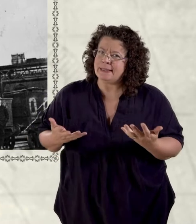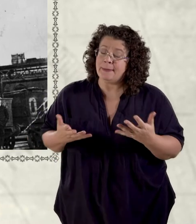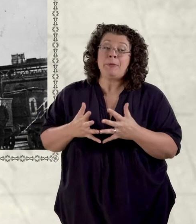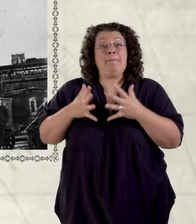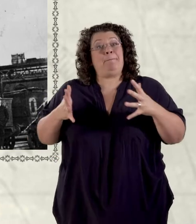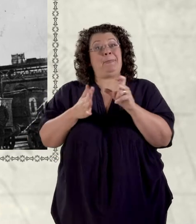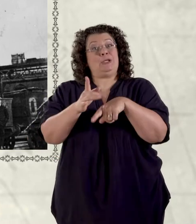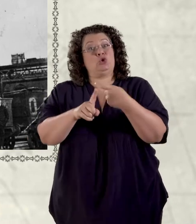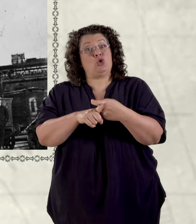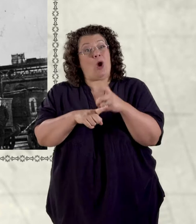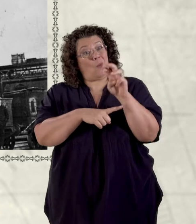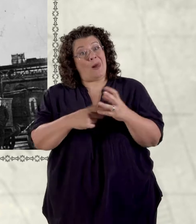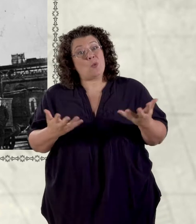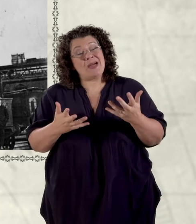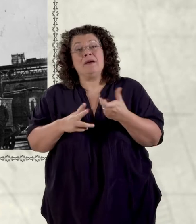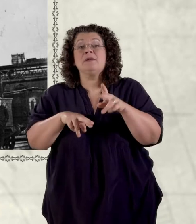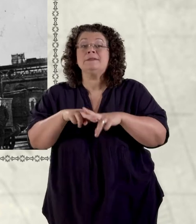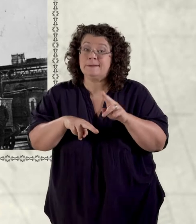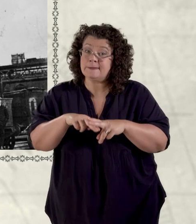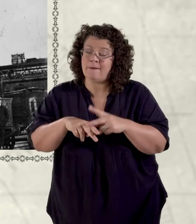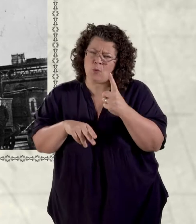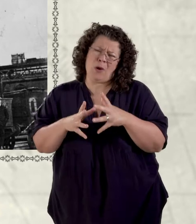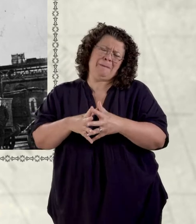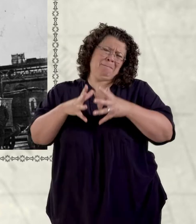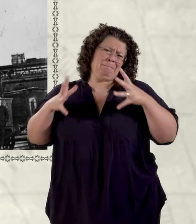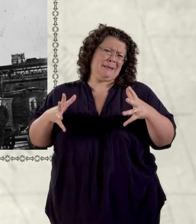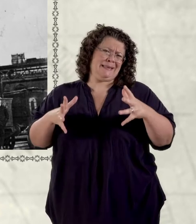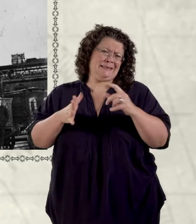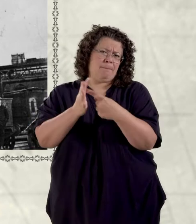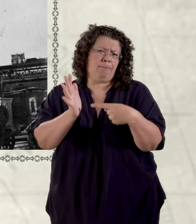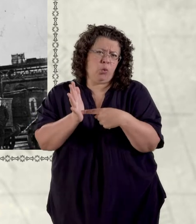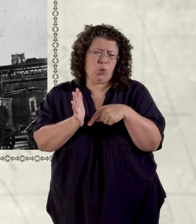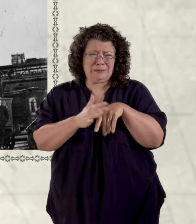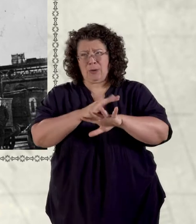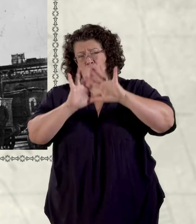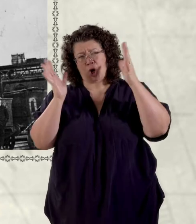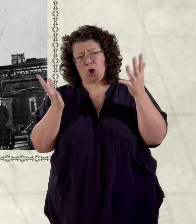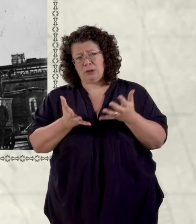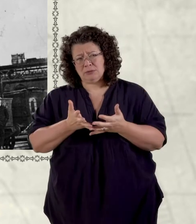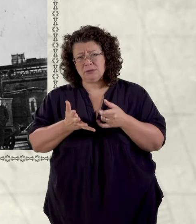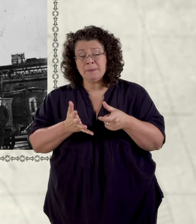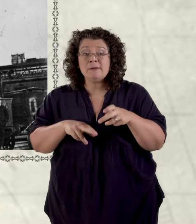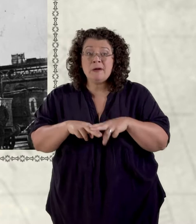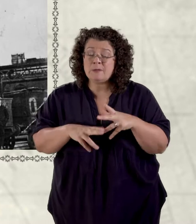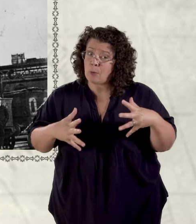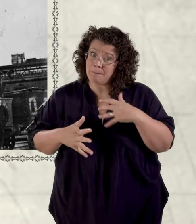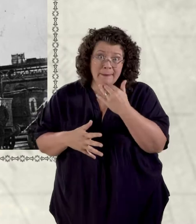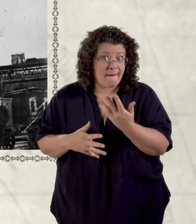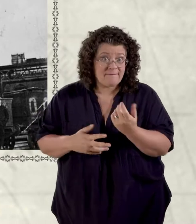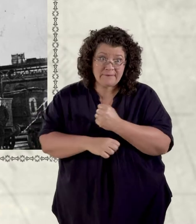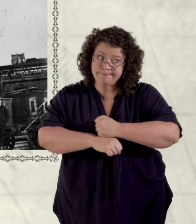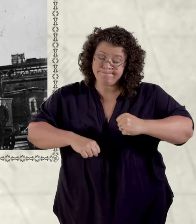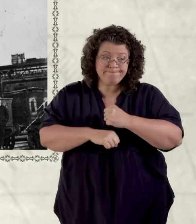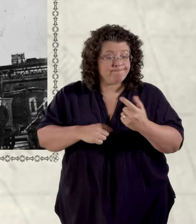mwyaf yng Nghymru o docie cardydd. Un o ddocie prysuraf yn y byd. Ond oedd docie cardydd hyd yn oed.